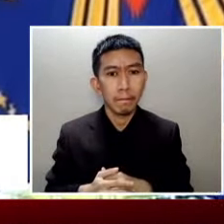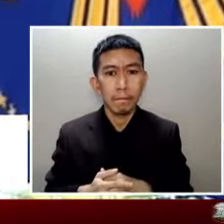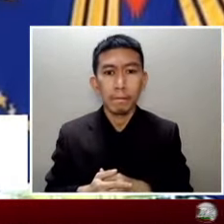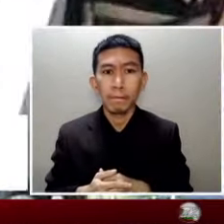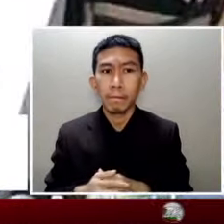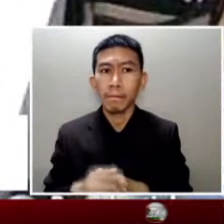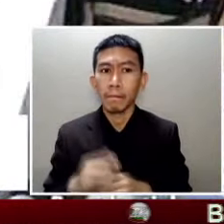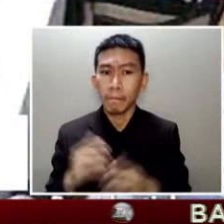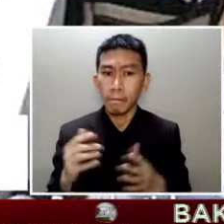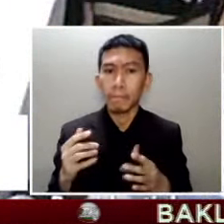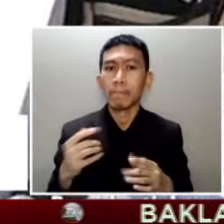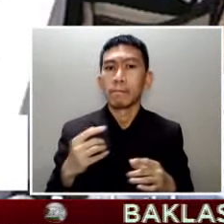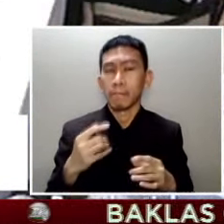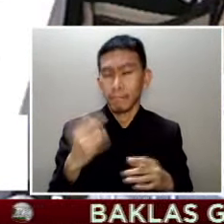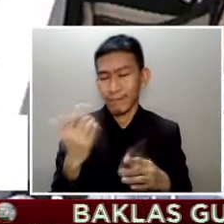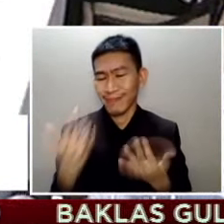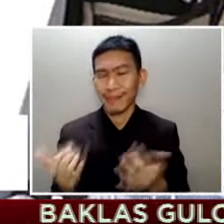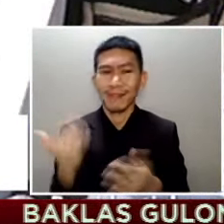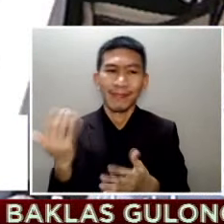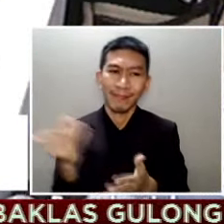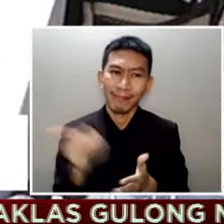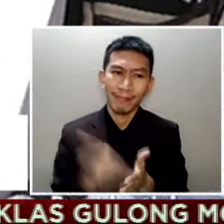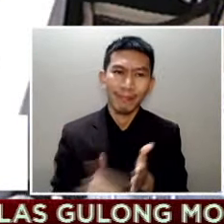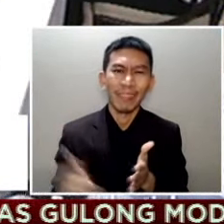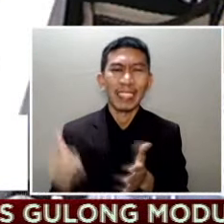paikot ikot sa may